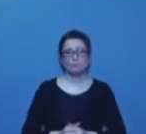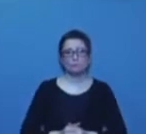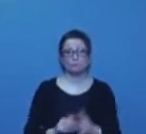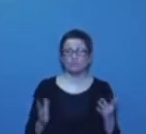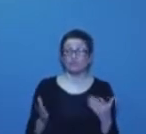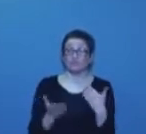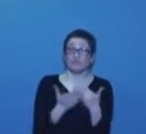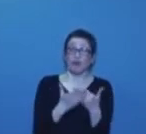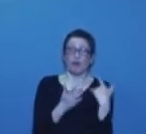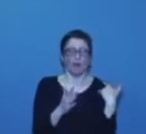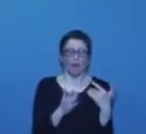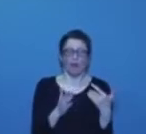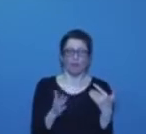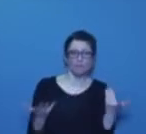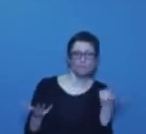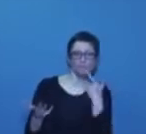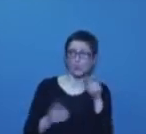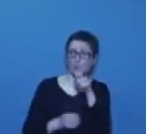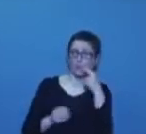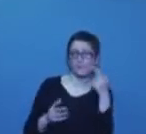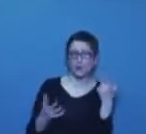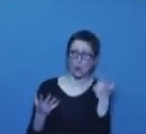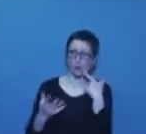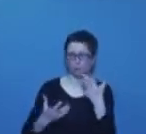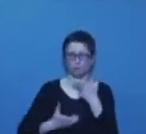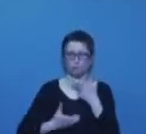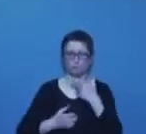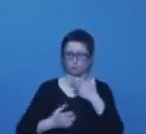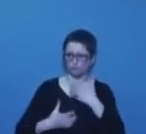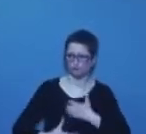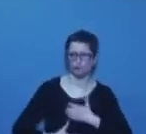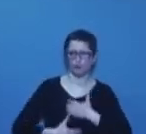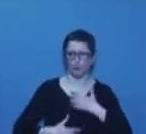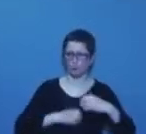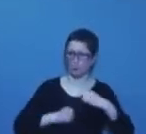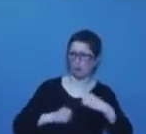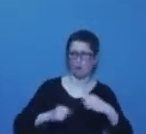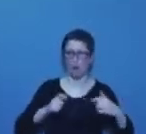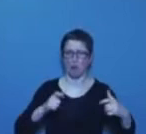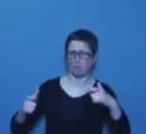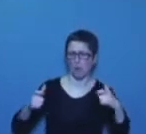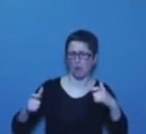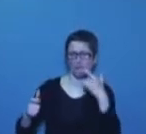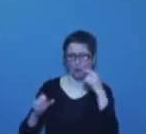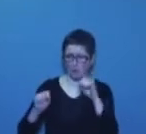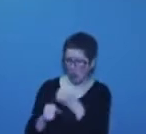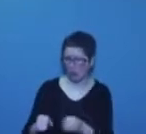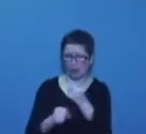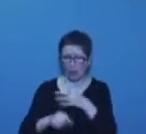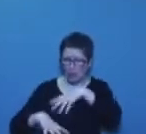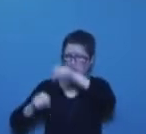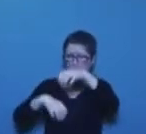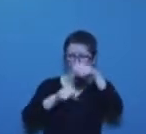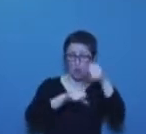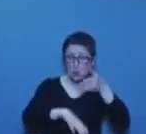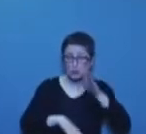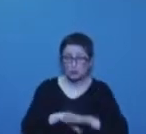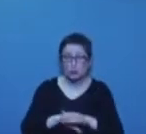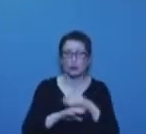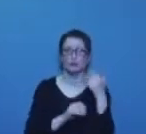choc qui devait les libérer et permettre de créer je ne sais combien d'emplois, ça coûtait 280 000 euros